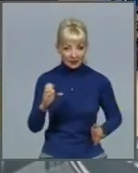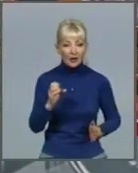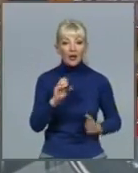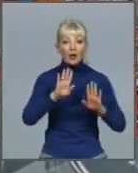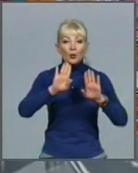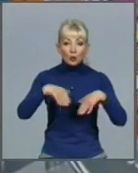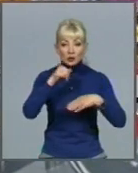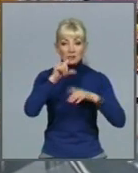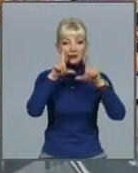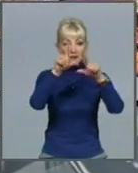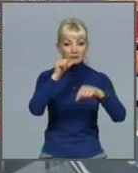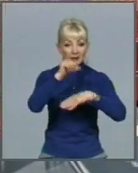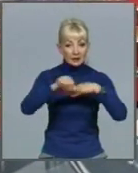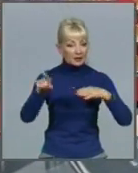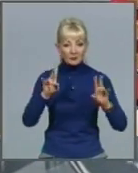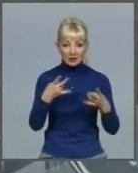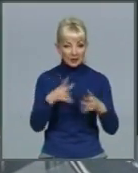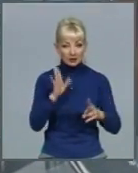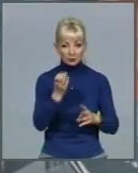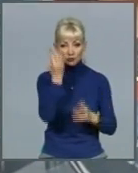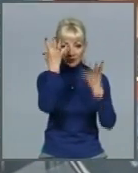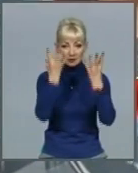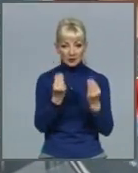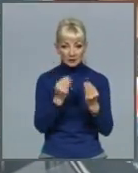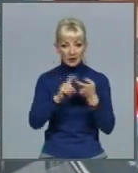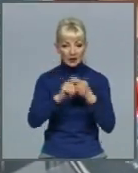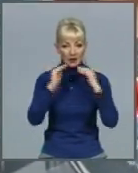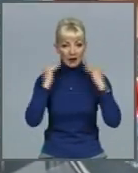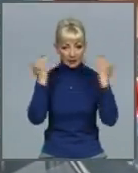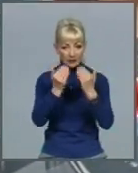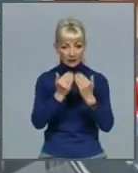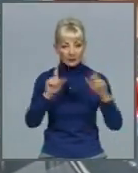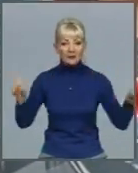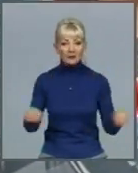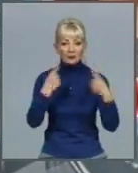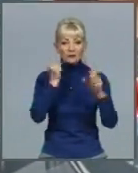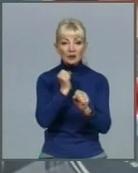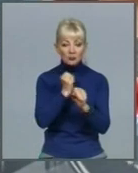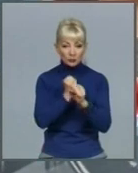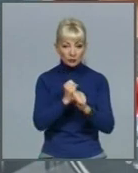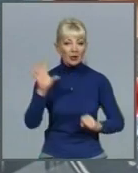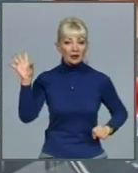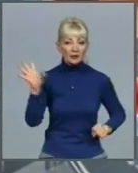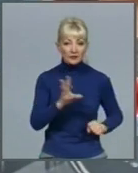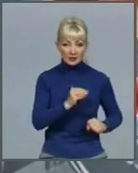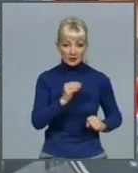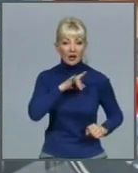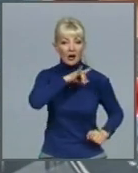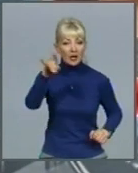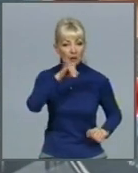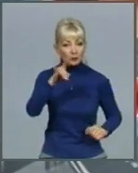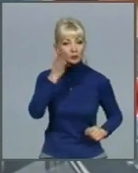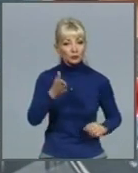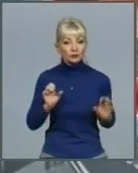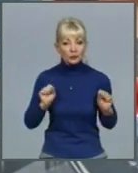потрібно буде проходити 14-денний карантин. Відновлення роботи усіх аеропортів стане можливим з 3